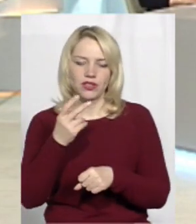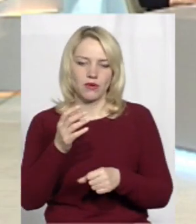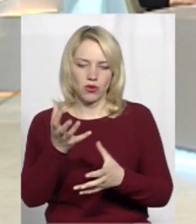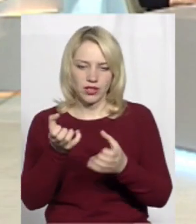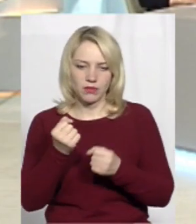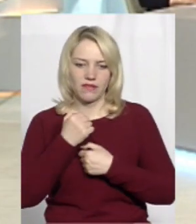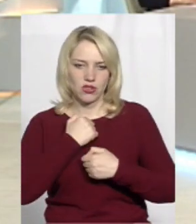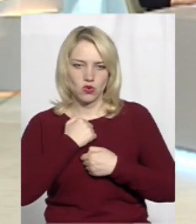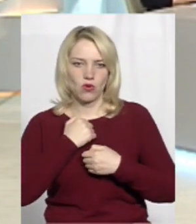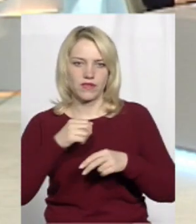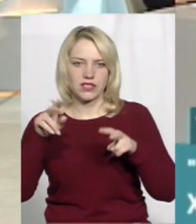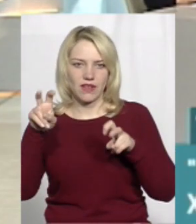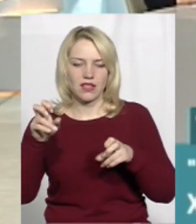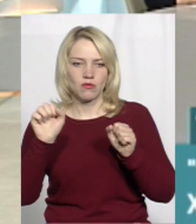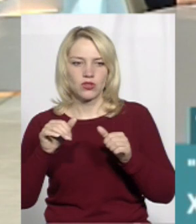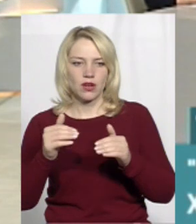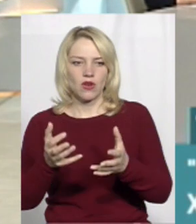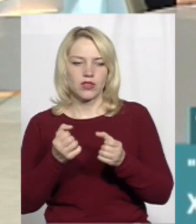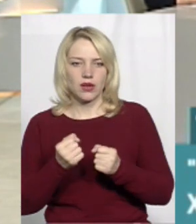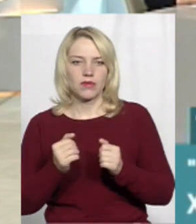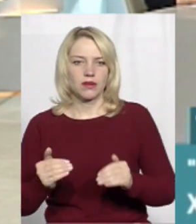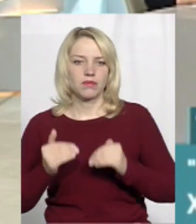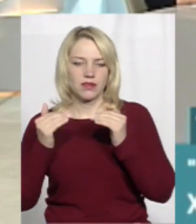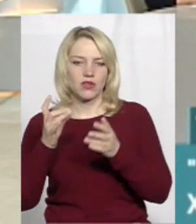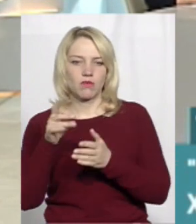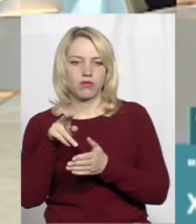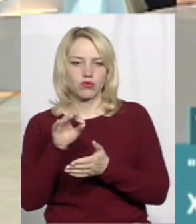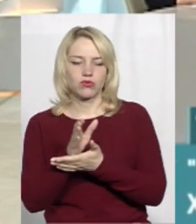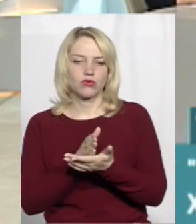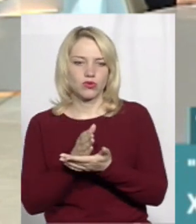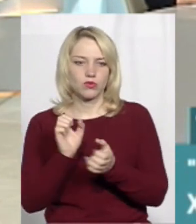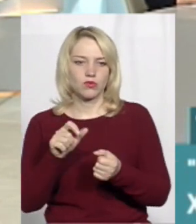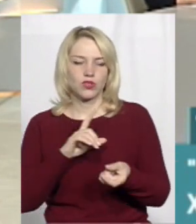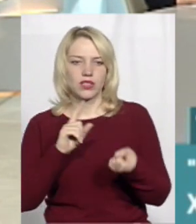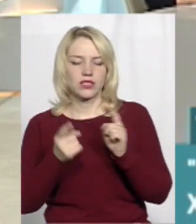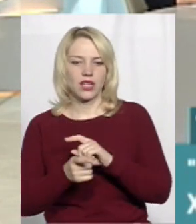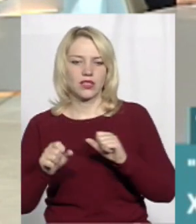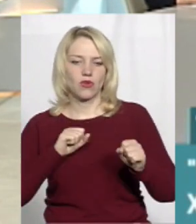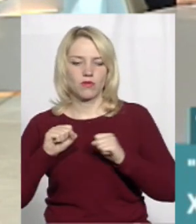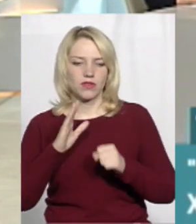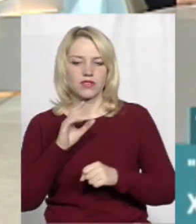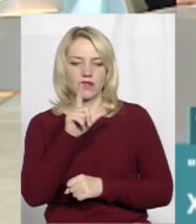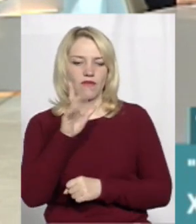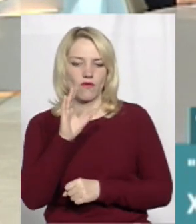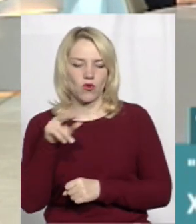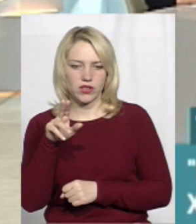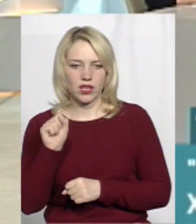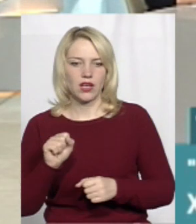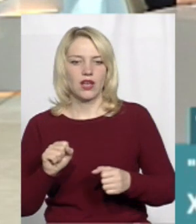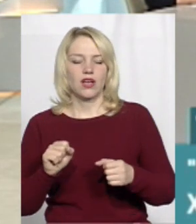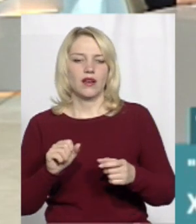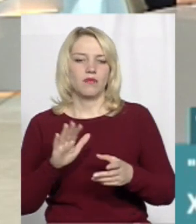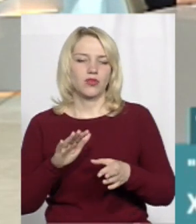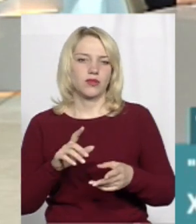звання, ти можеш отримати підвищення по службі, наприклад, стати там командиром звода, з командира звода на командира